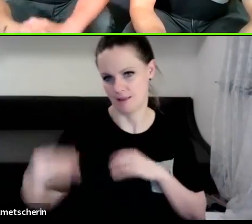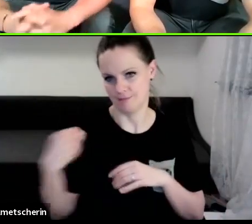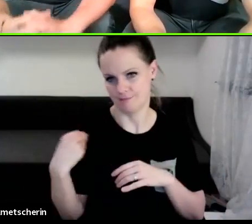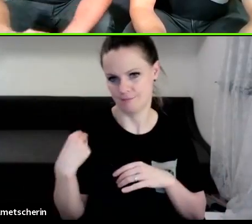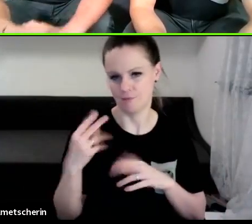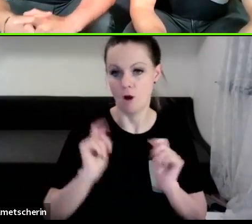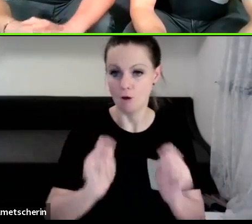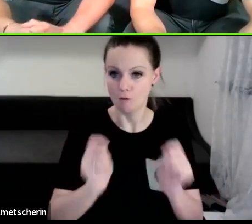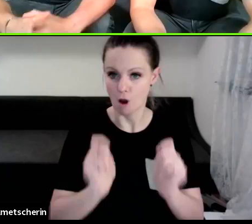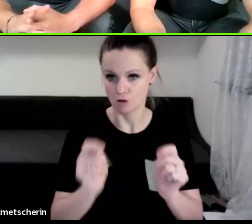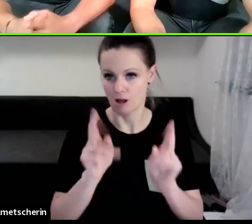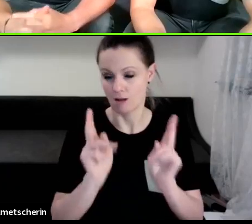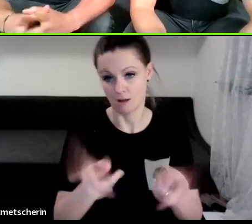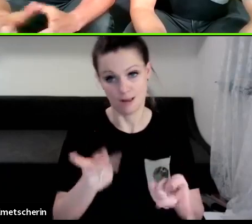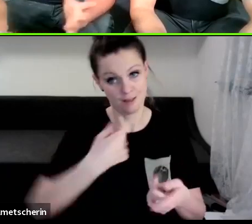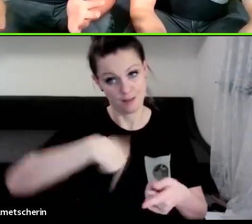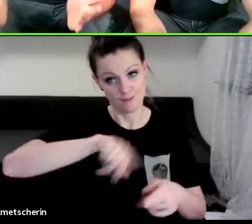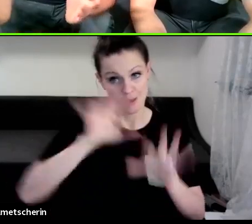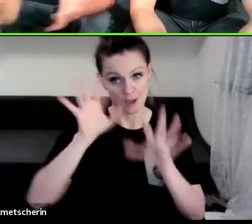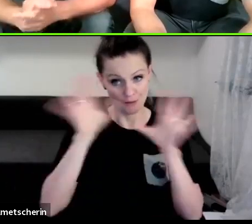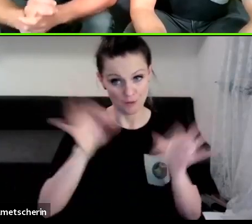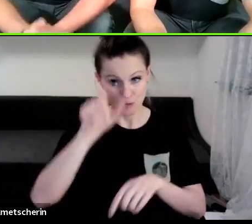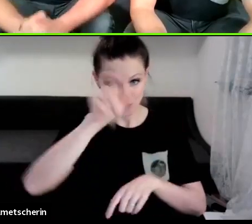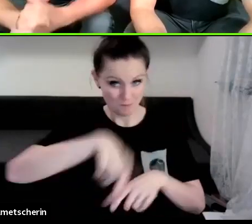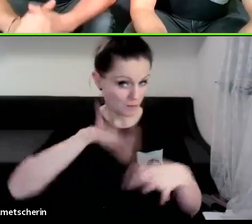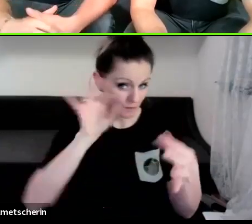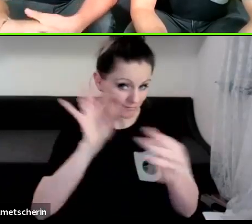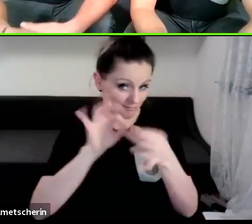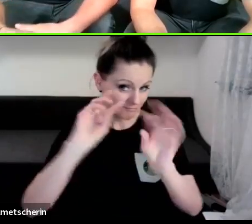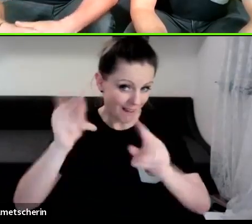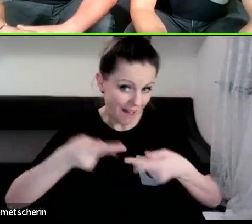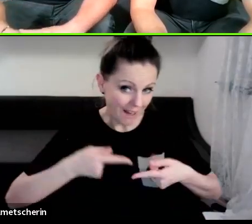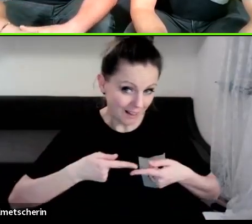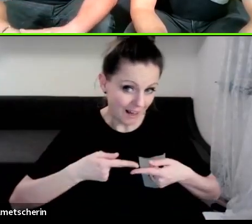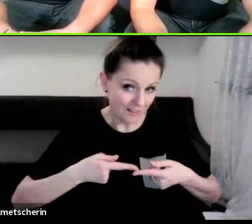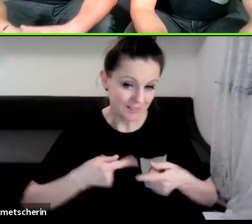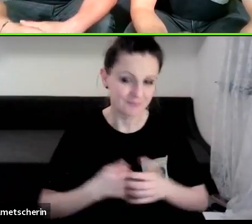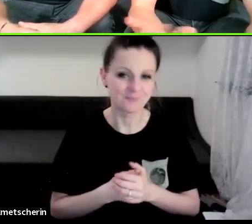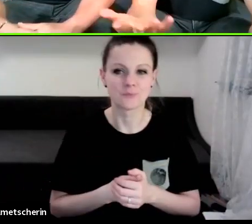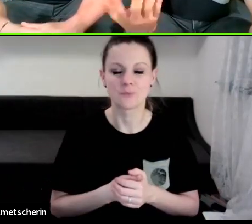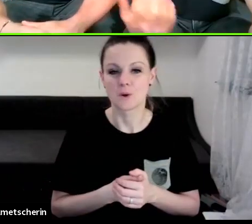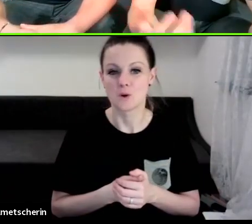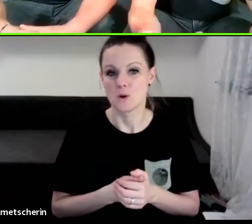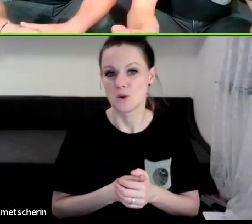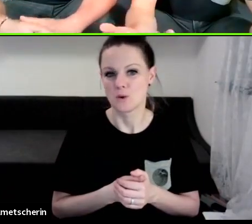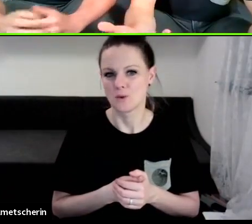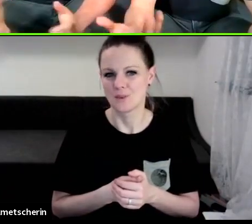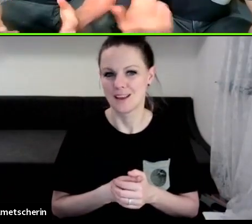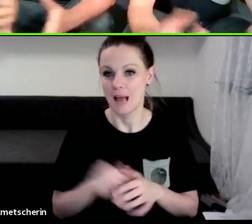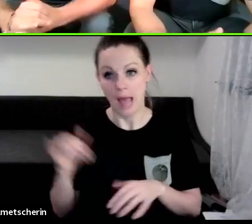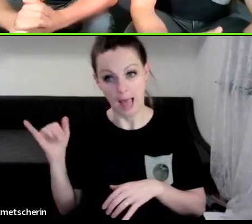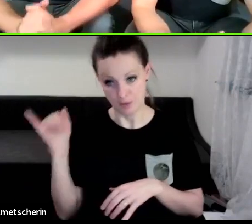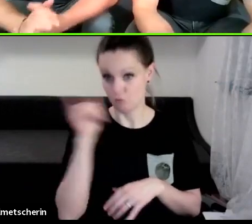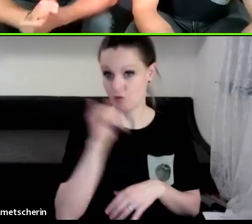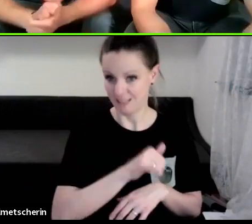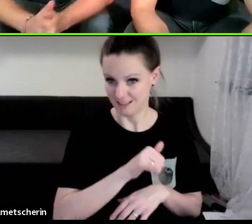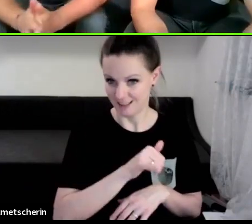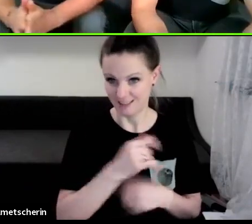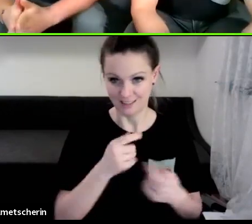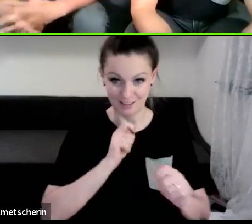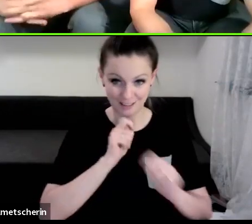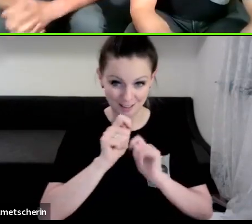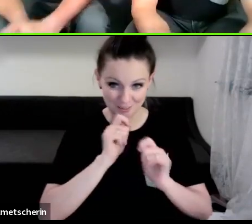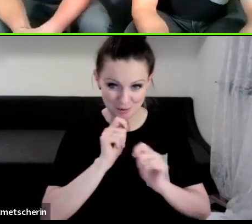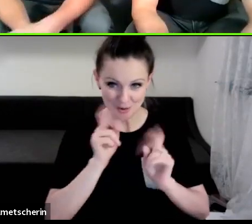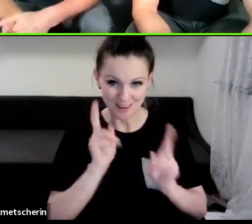Vorschläge machen. versuchen dann, die jeweilige Person einzuladen und schauen... Einzufliegen. Einzufliegen und